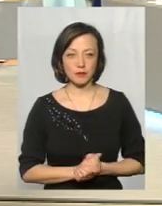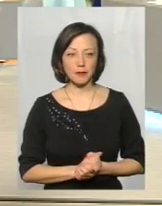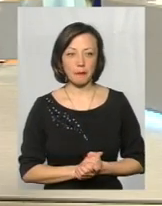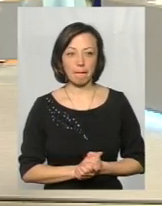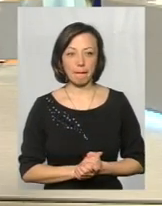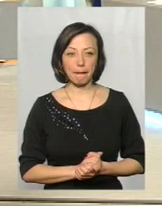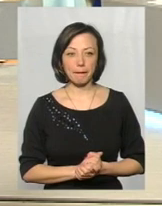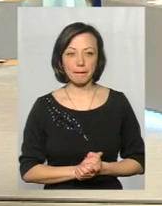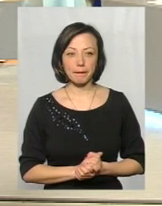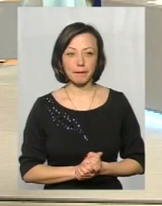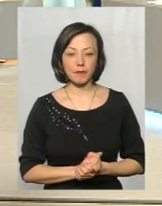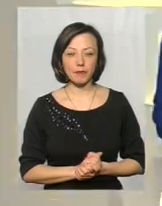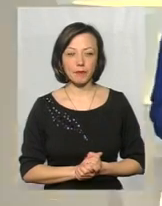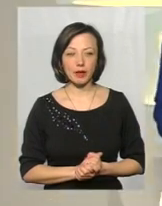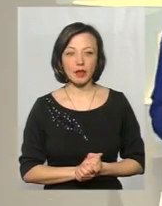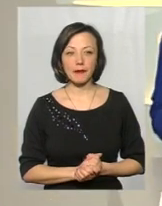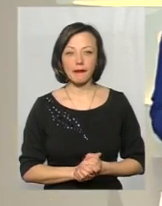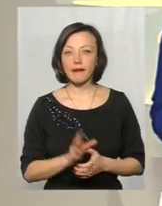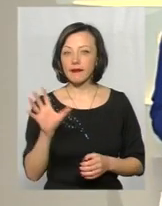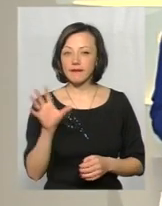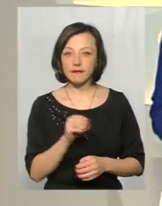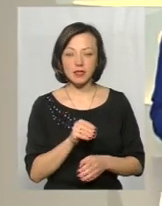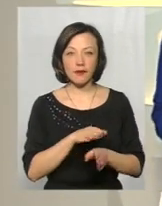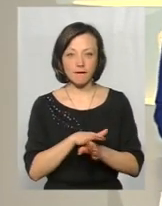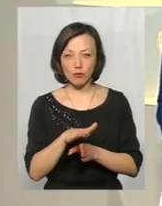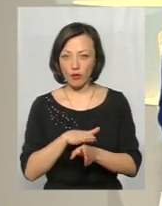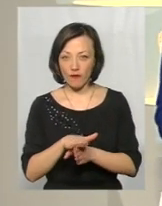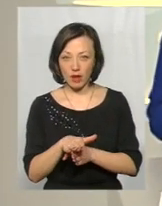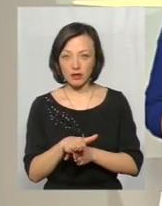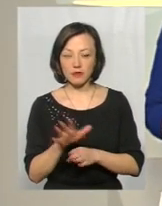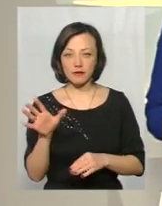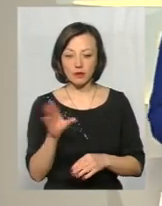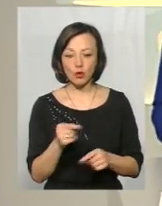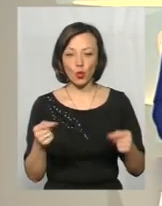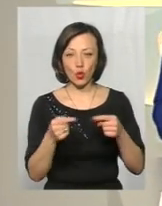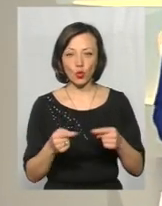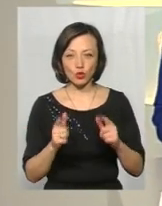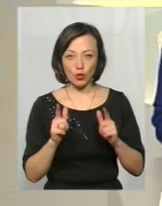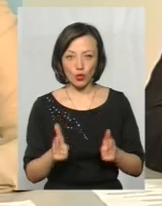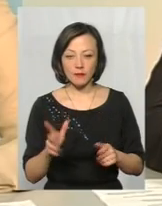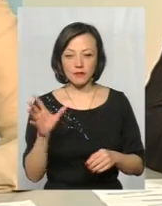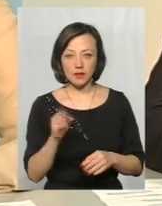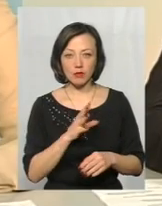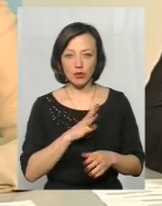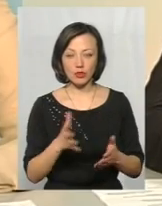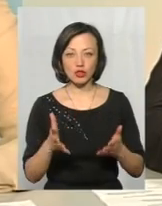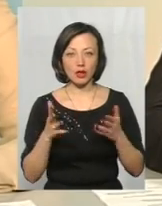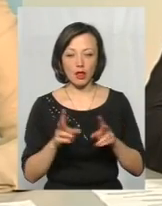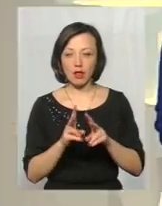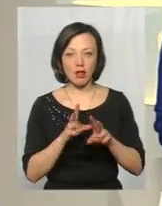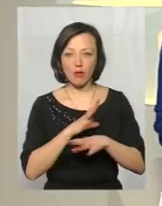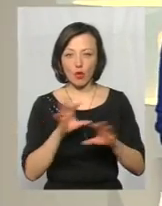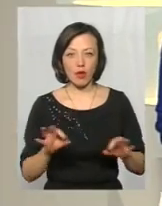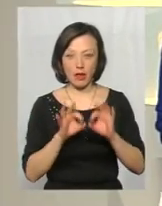Ремонтно-реставраційними роботами. І, тобто, вони всі проходили, всі були узгоджені, все було чітко і не було